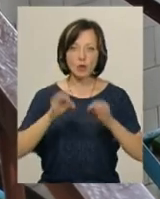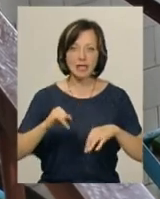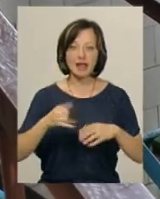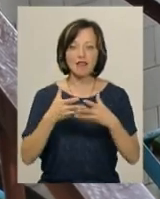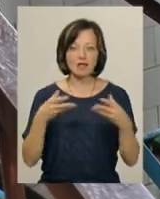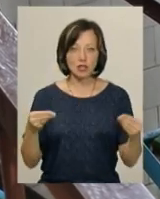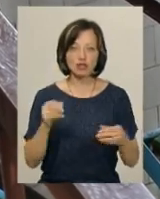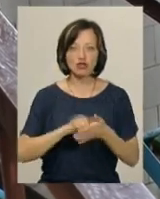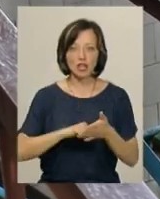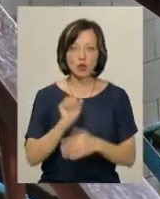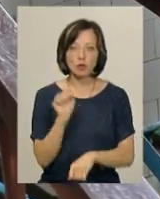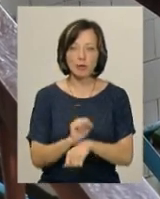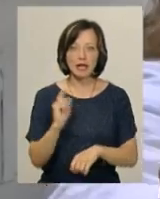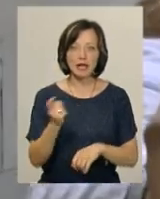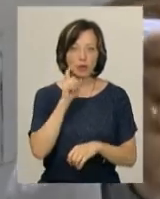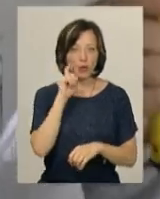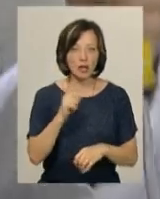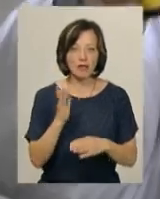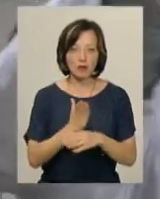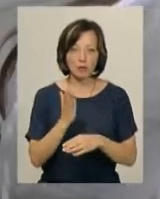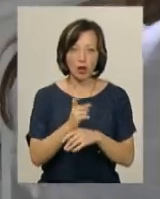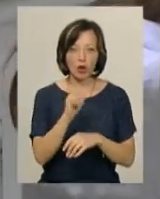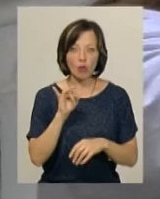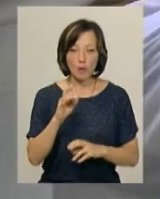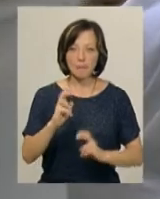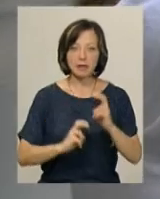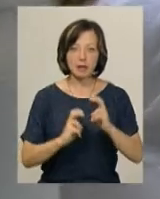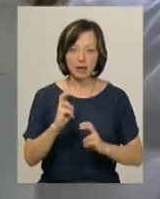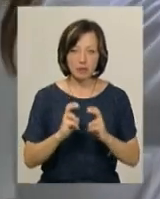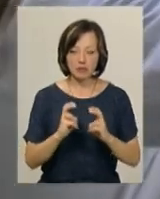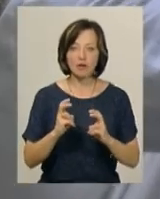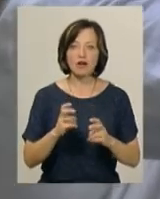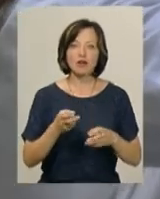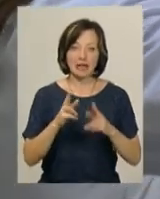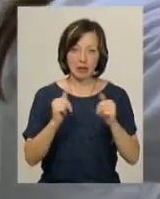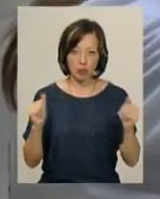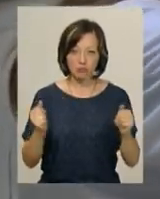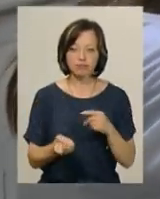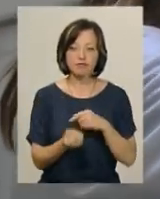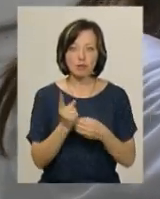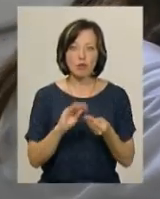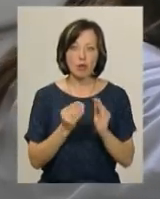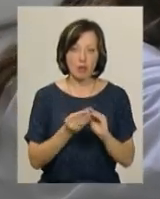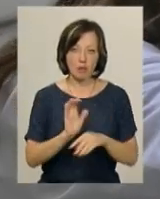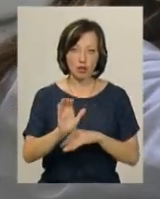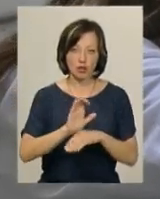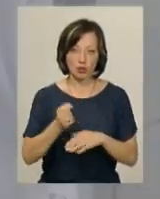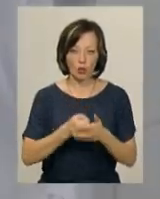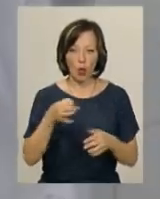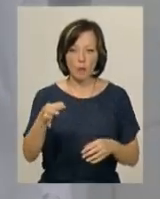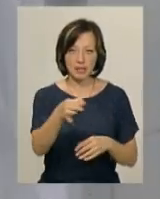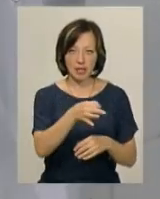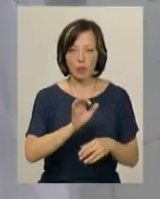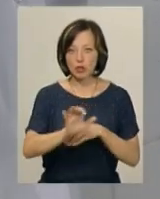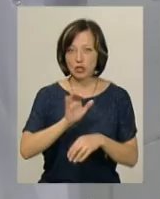Нагадаю, через зупинку єдиного в Україні виробника рідкого хлору підприємства «Дніпроазот» виникли проблеми з постачанням цієї речовини до областей. А